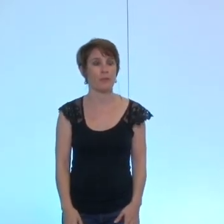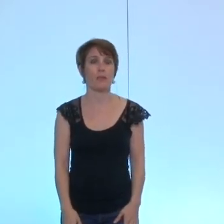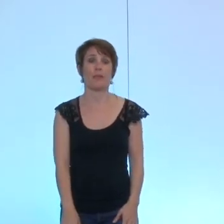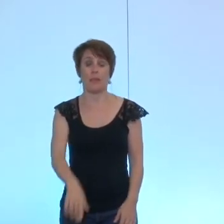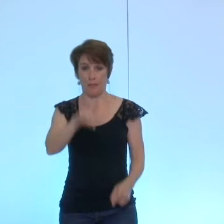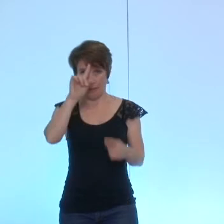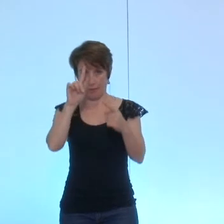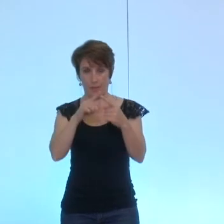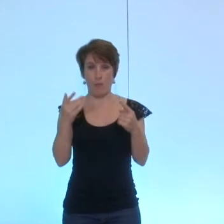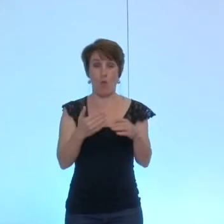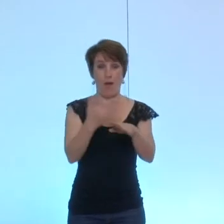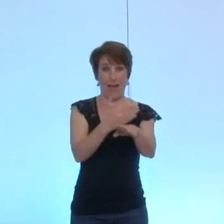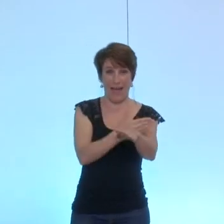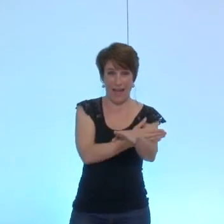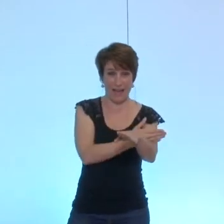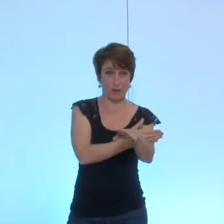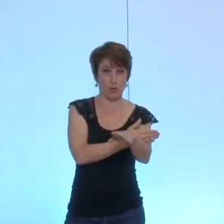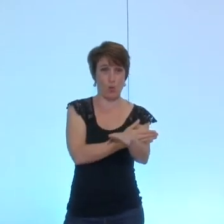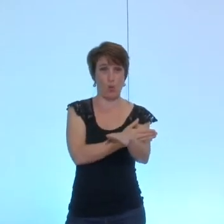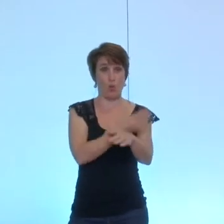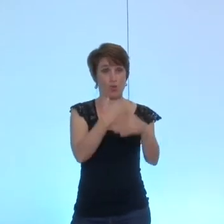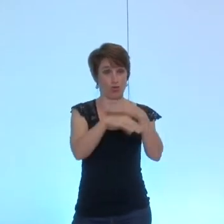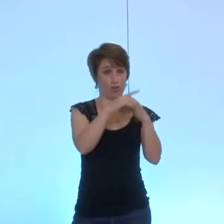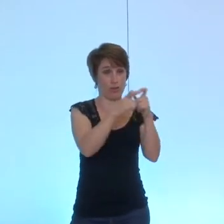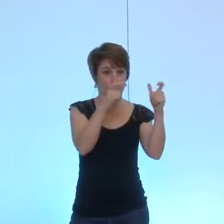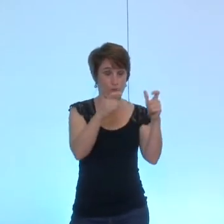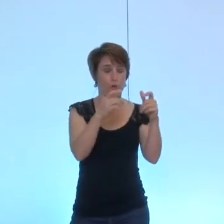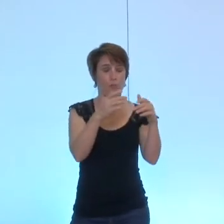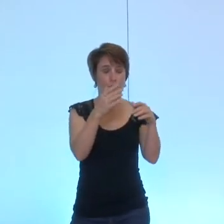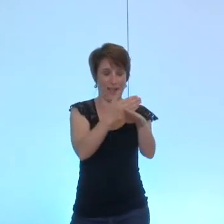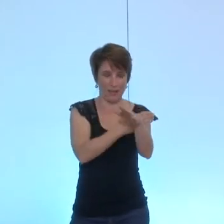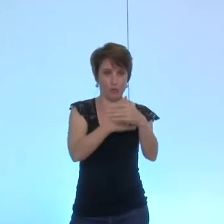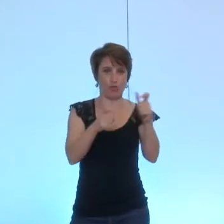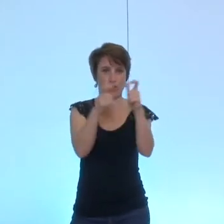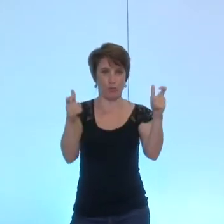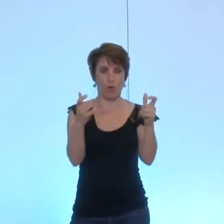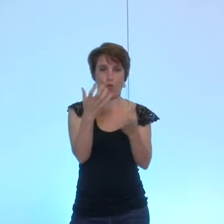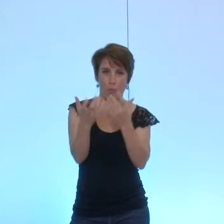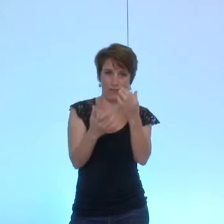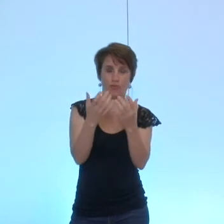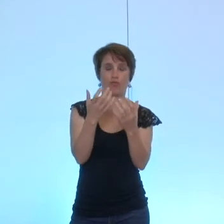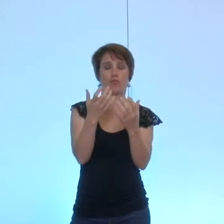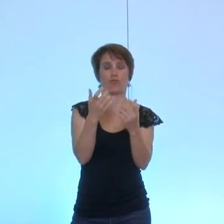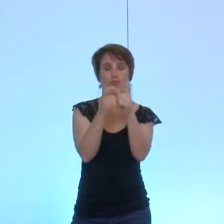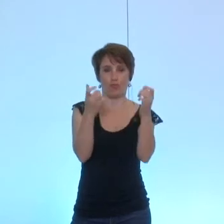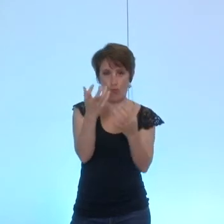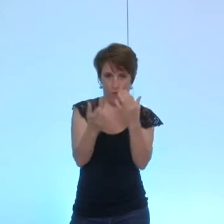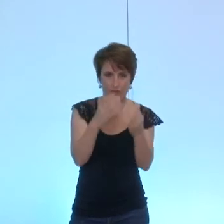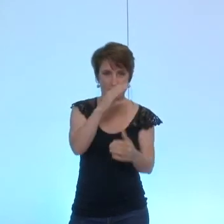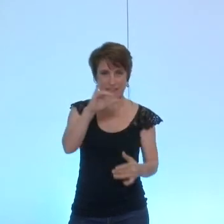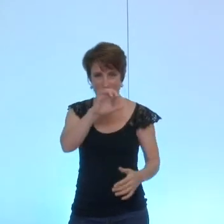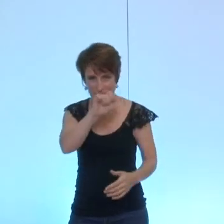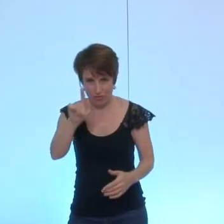sur la session d'action entre Dalkia et Dalkia France au sein de la compagnie de chauffage intercommunal de l'agglomération grenobloise la